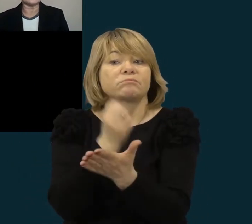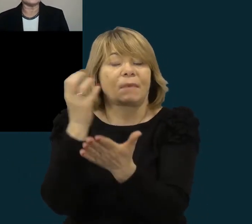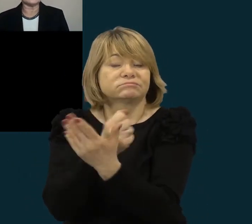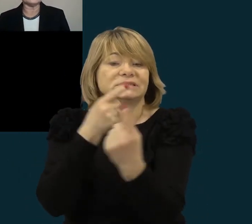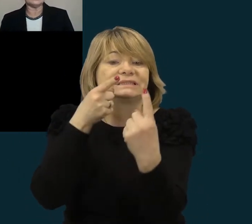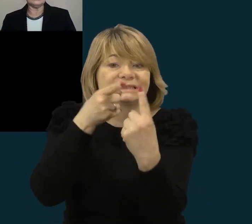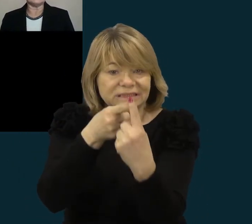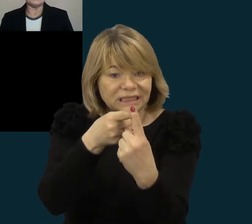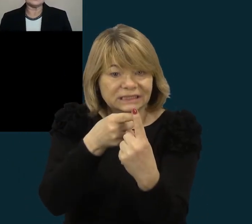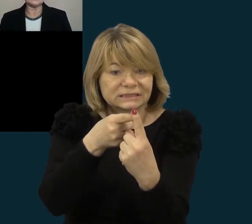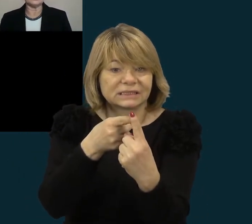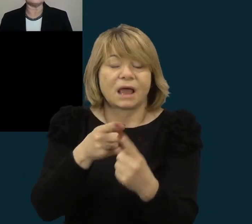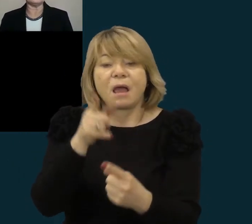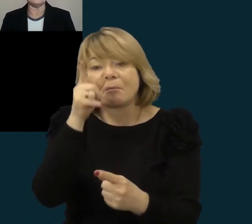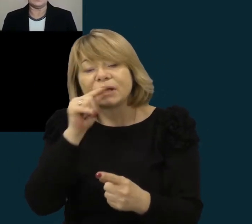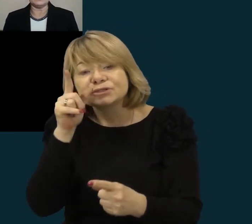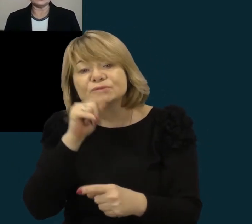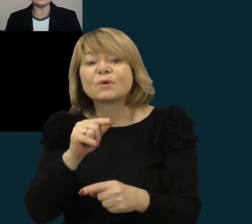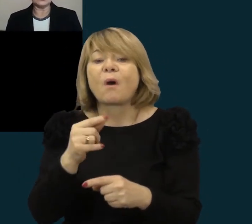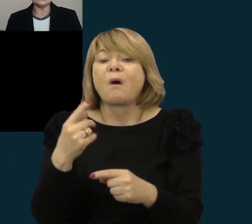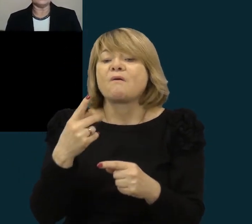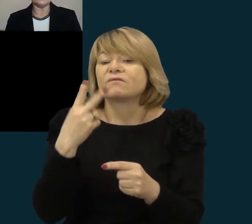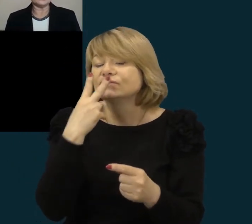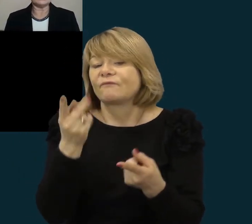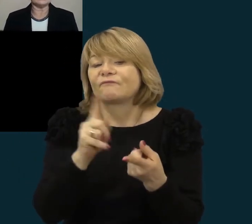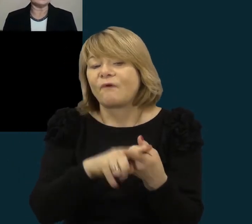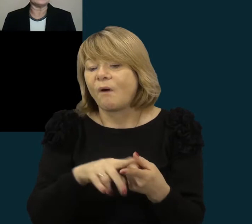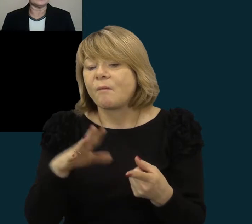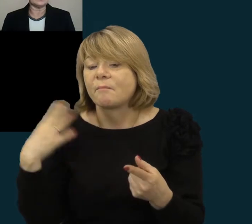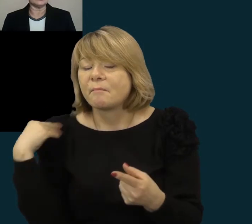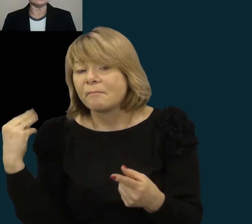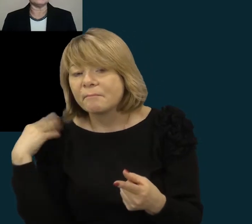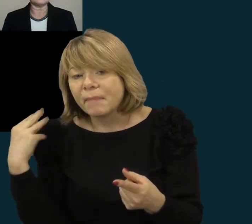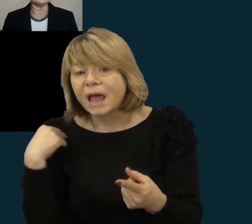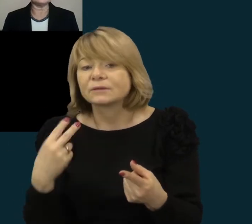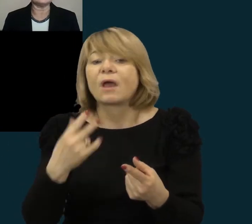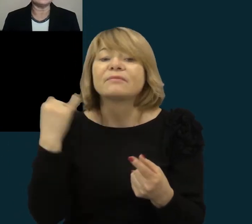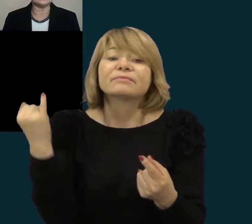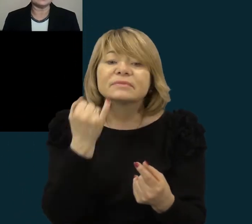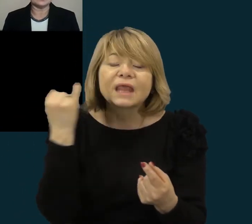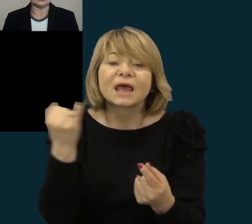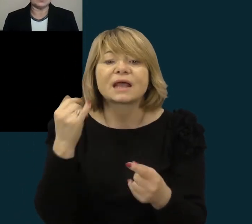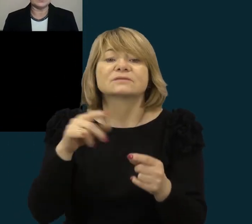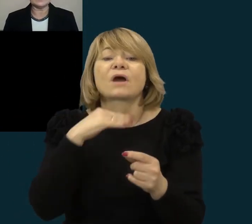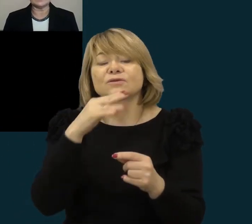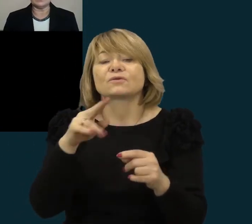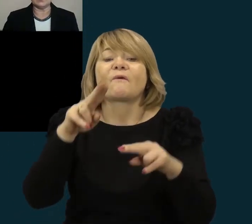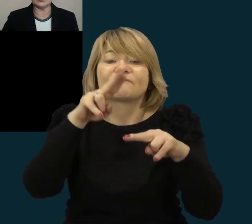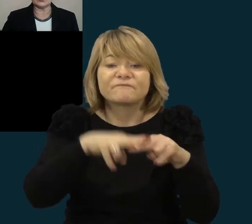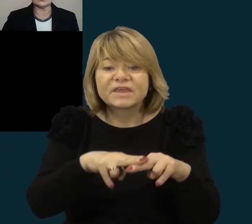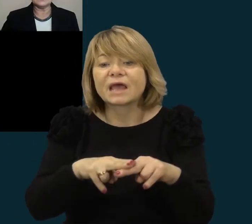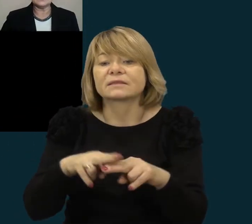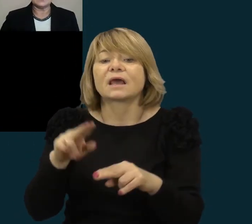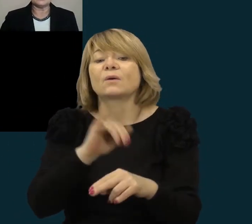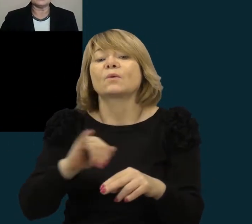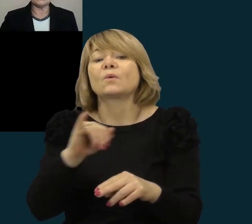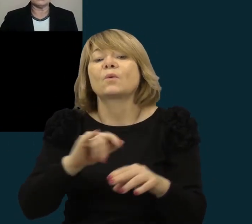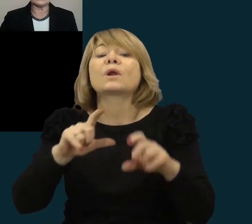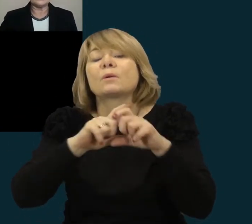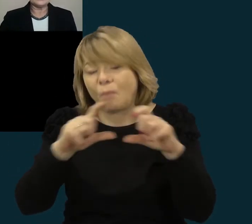užduotinių, trukmės, mokinių amžių, poreikių, interesų, nuo mokyklos ir vietos bendruomenės gyvenamosios